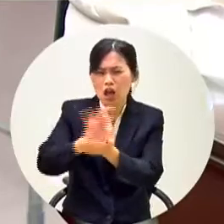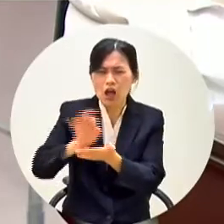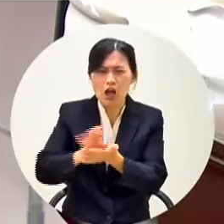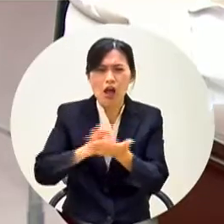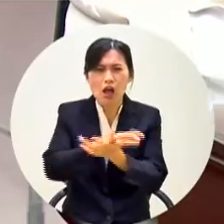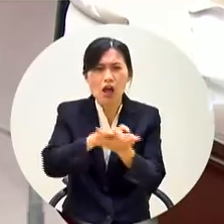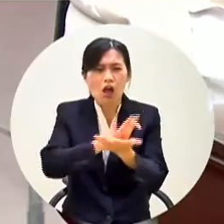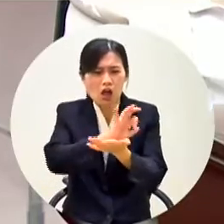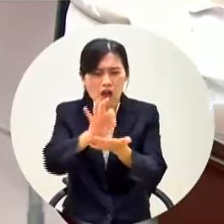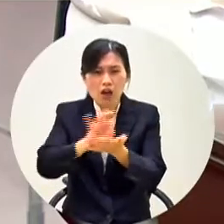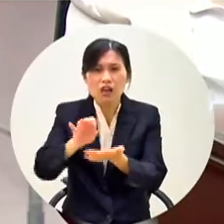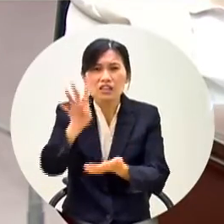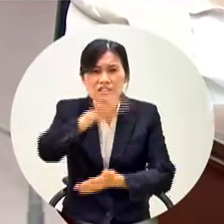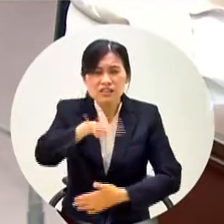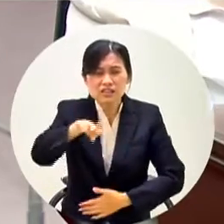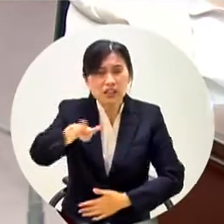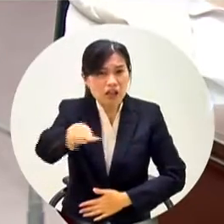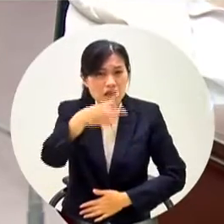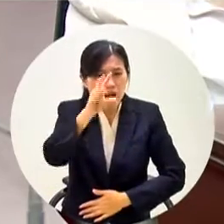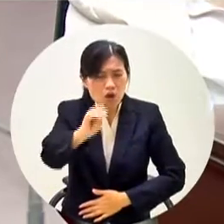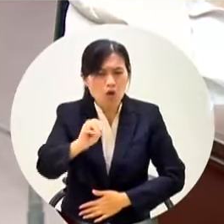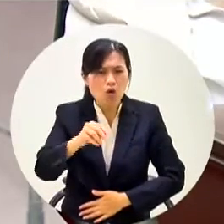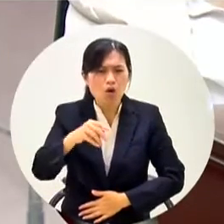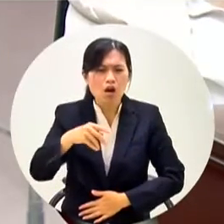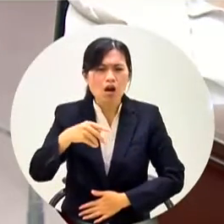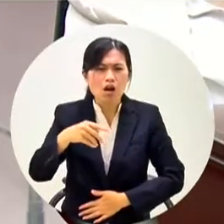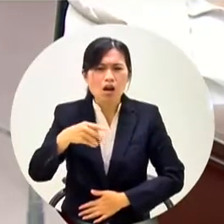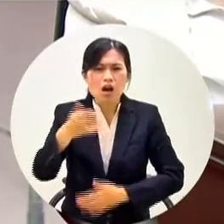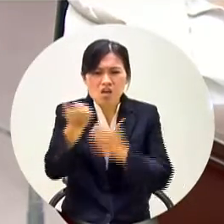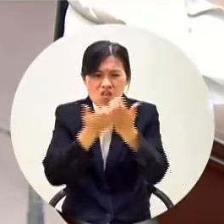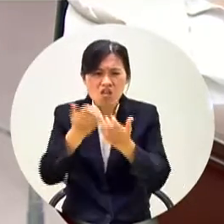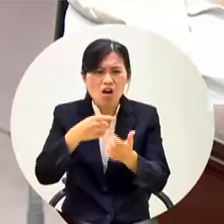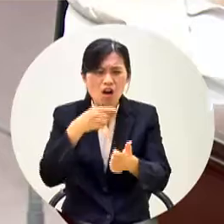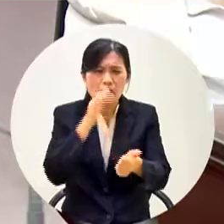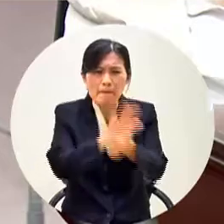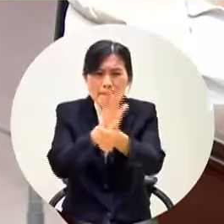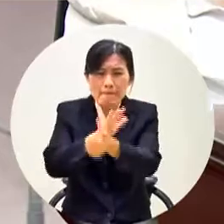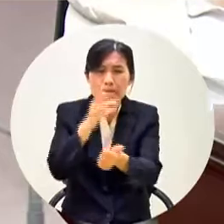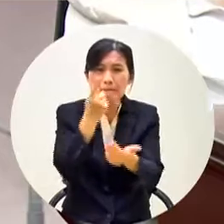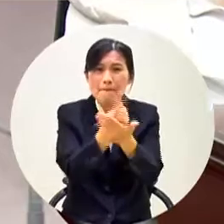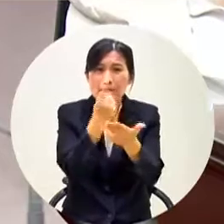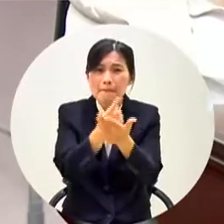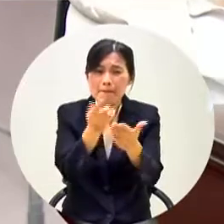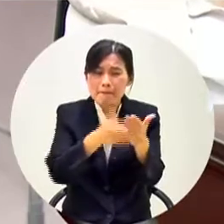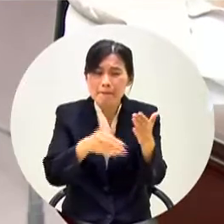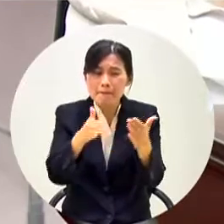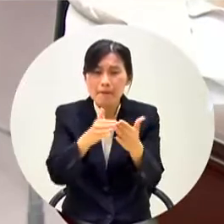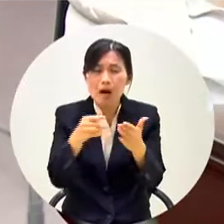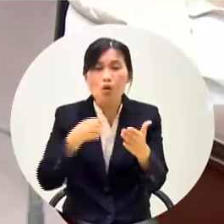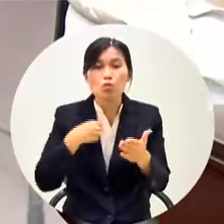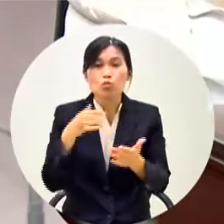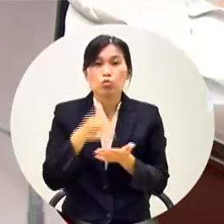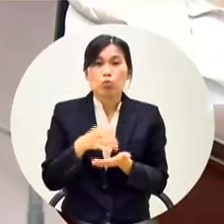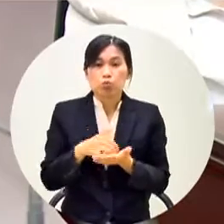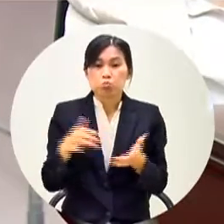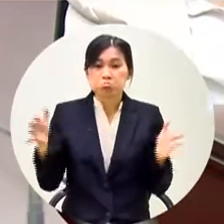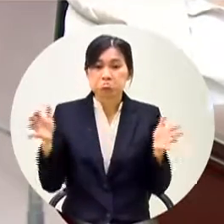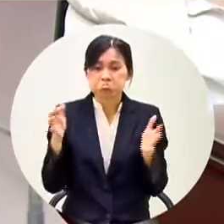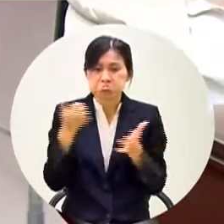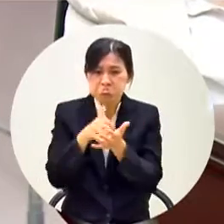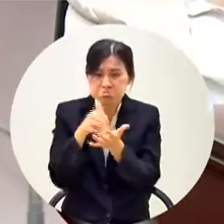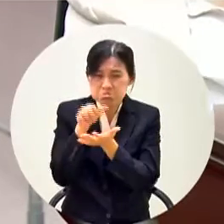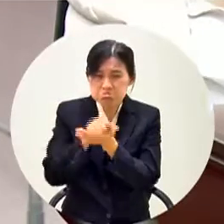你知道那四千兩百多萬你可以再給每一個學校多少用處嗎葉市長我統計過耶國師